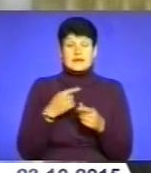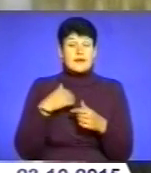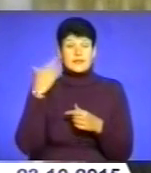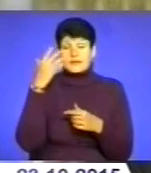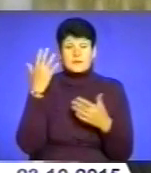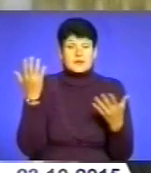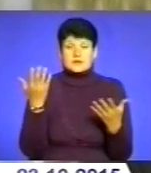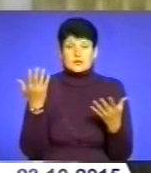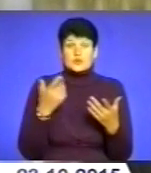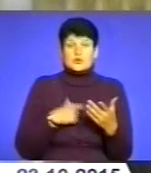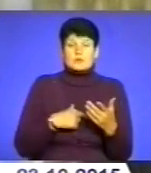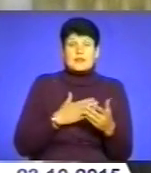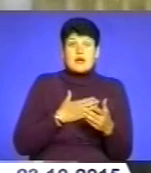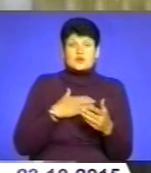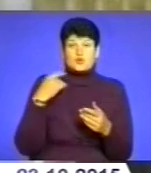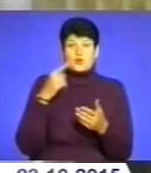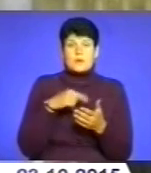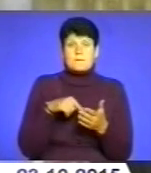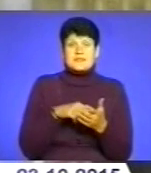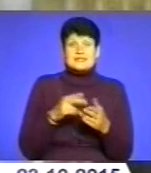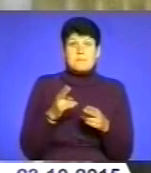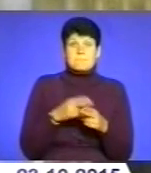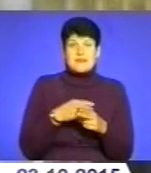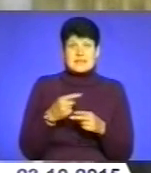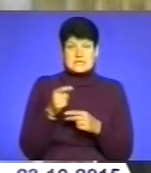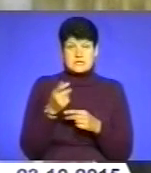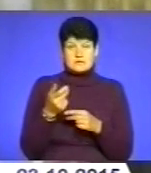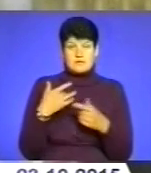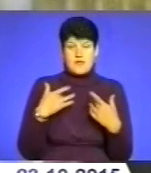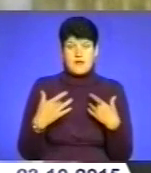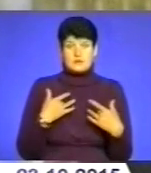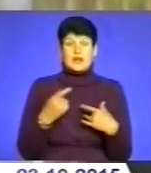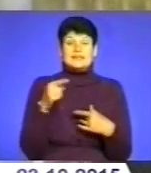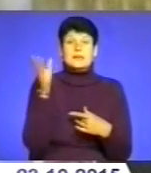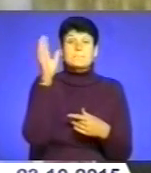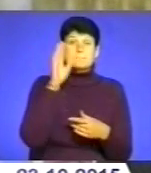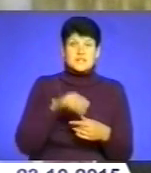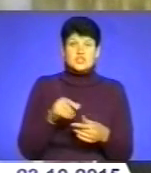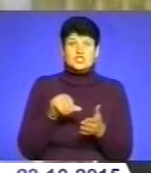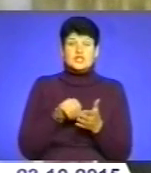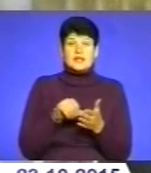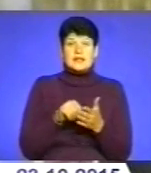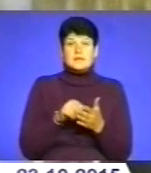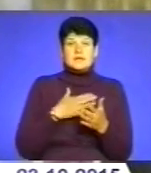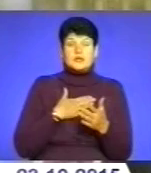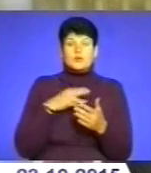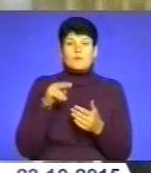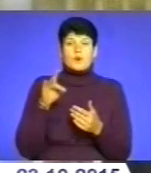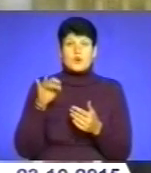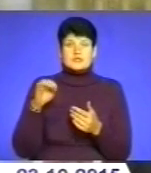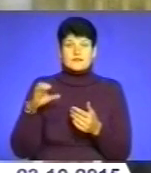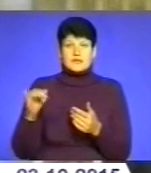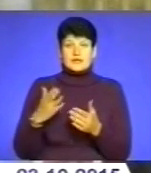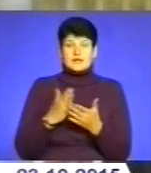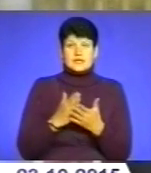нашого міста і України без театру. А тим більше членами нашої просвіти є театр